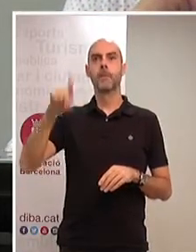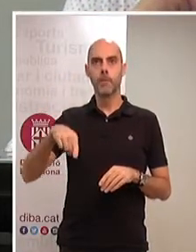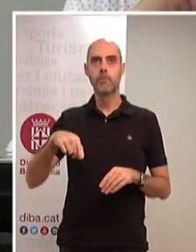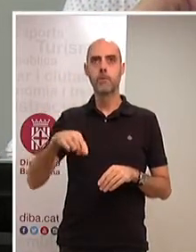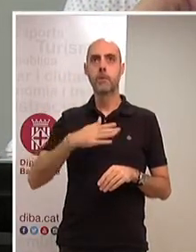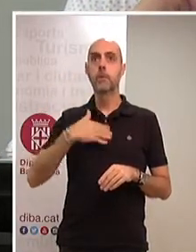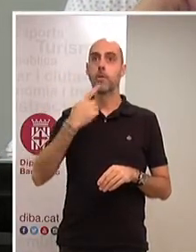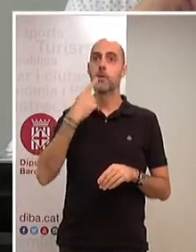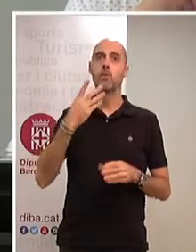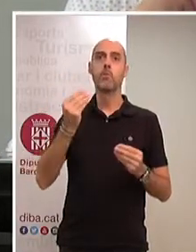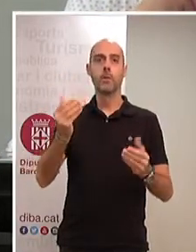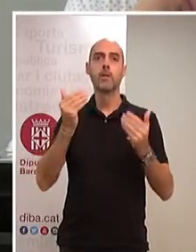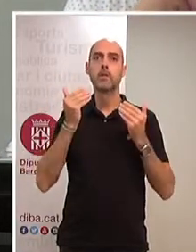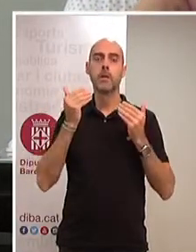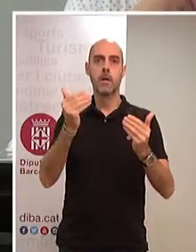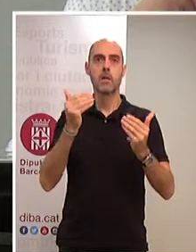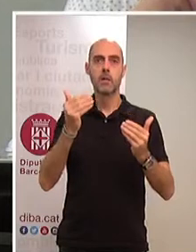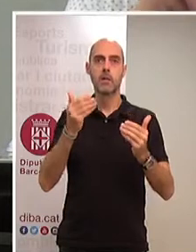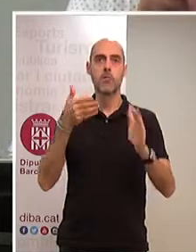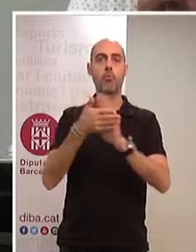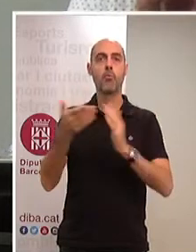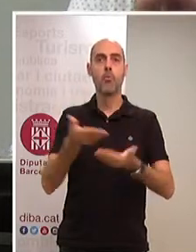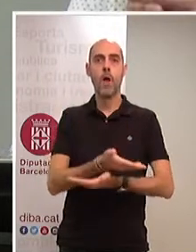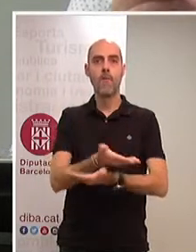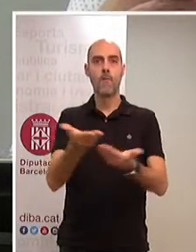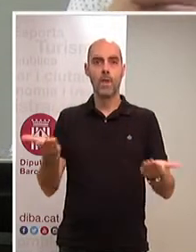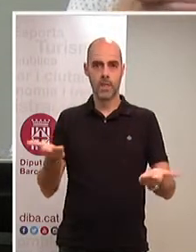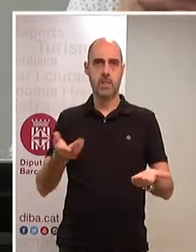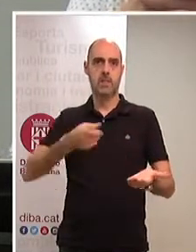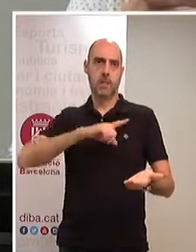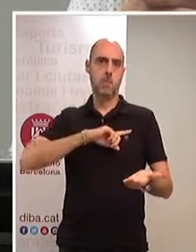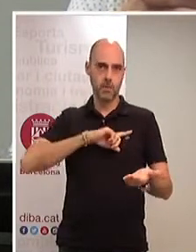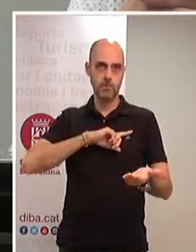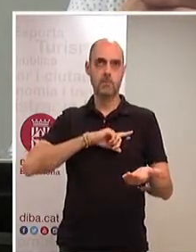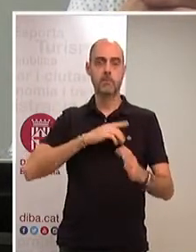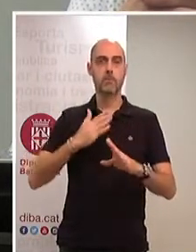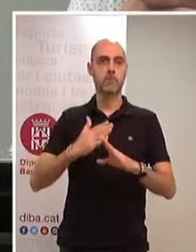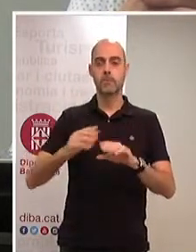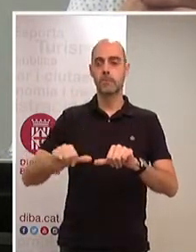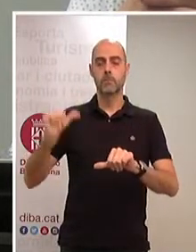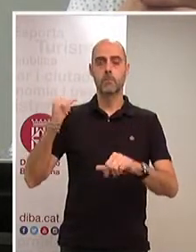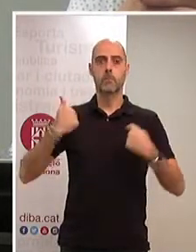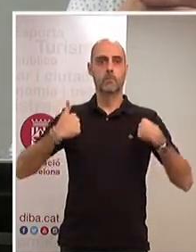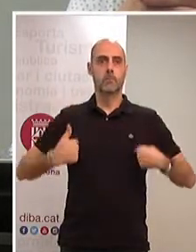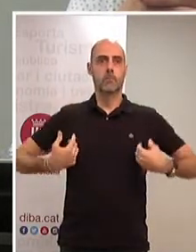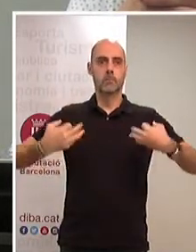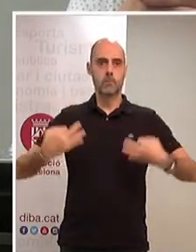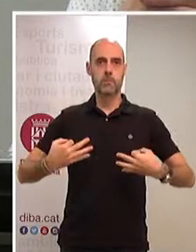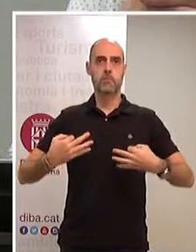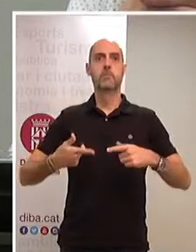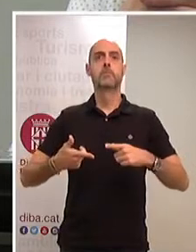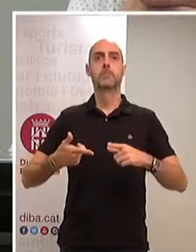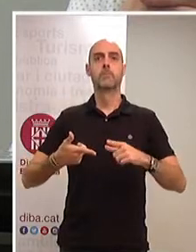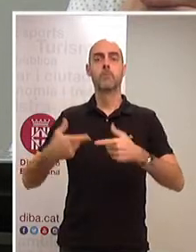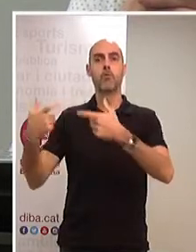agrair moltíssim la confiança que en tot moment he sentit per part de les diferents formacions